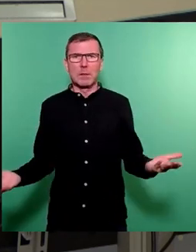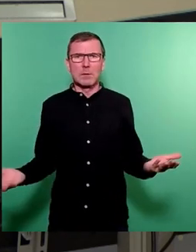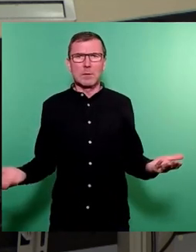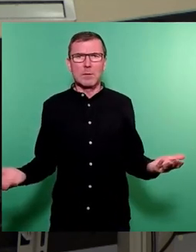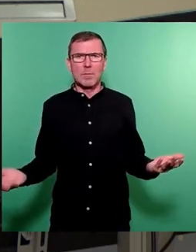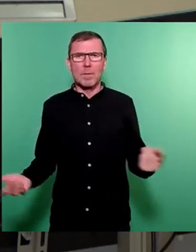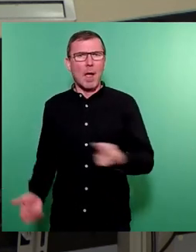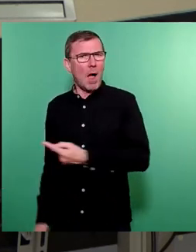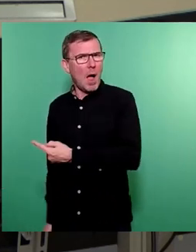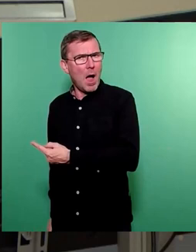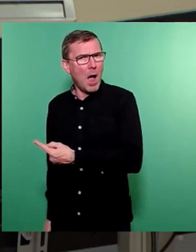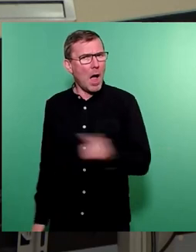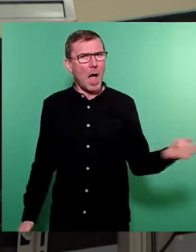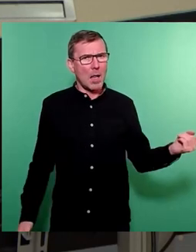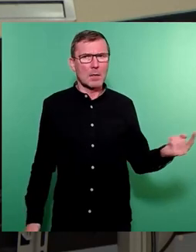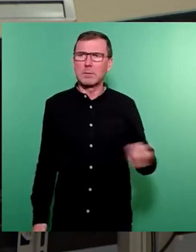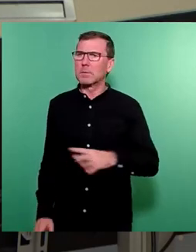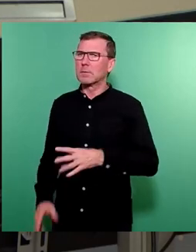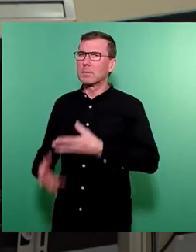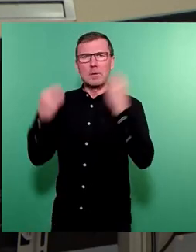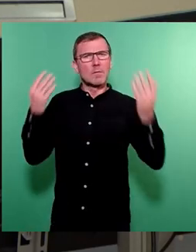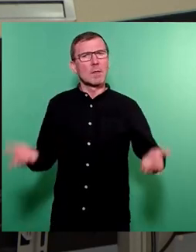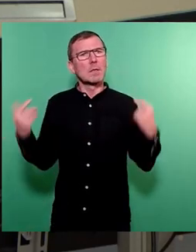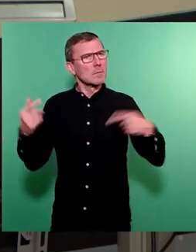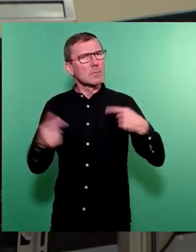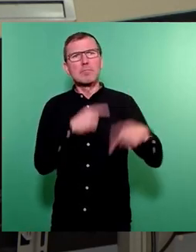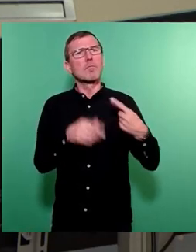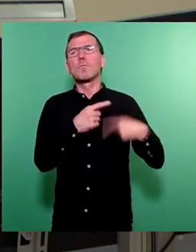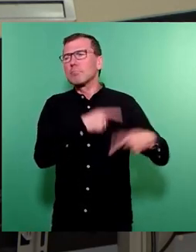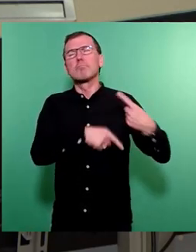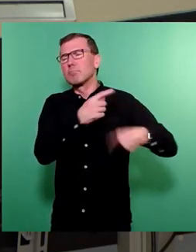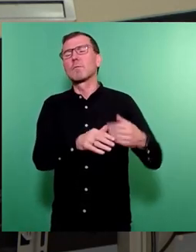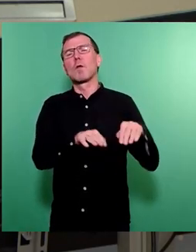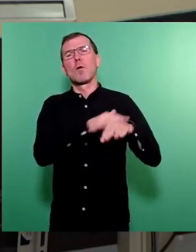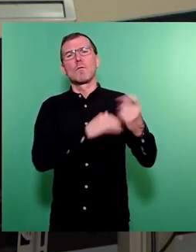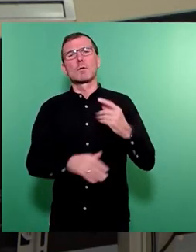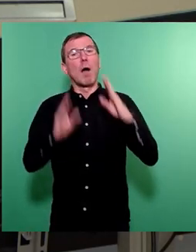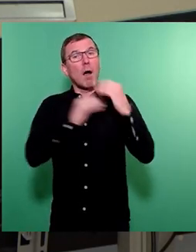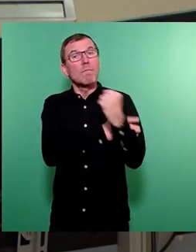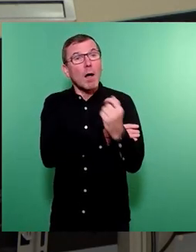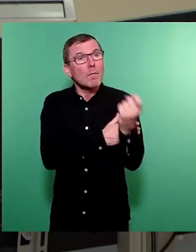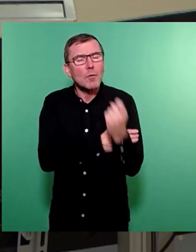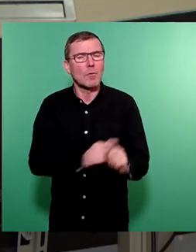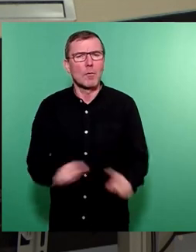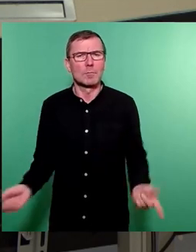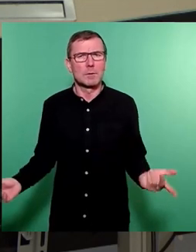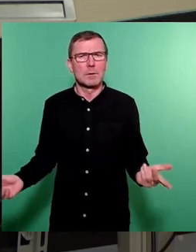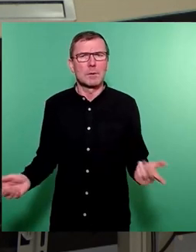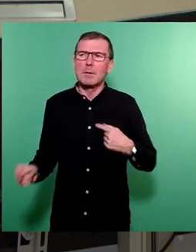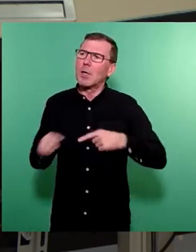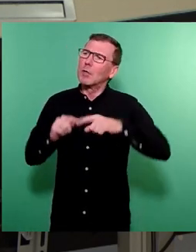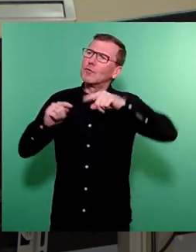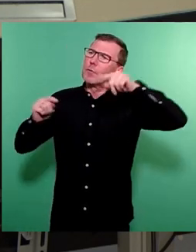Alles war vergessen. Es kamen und kommen auch nicht nur die versprochenen Fachkräfte nach Dresden. Ich habe mir die Statistik